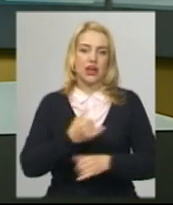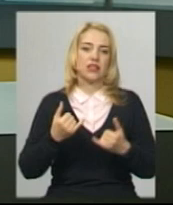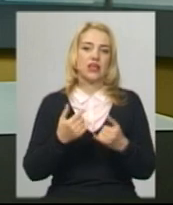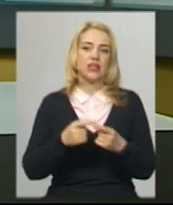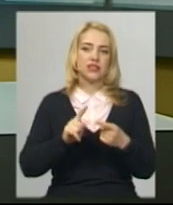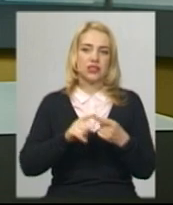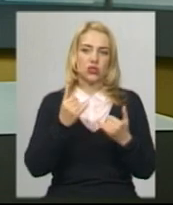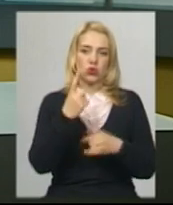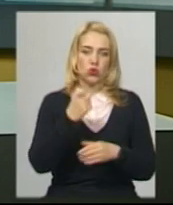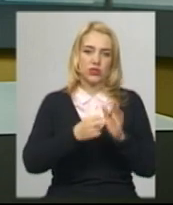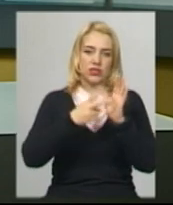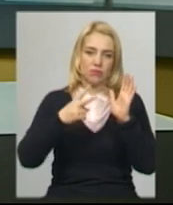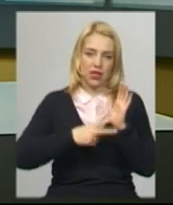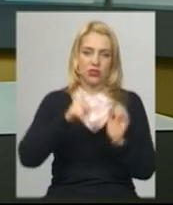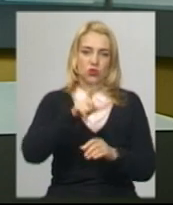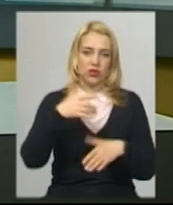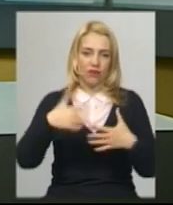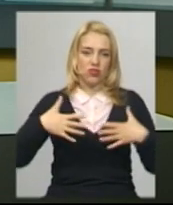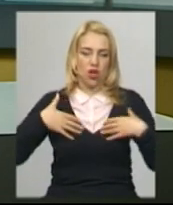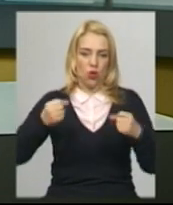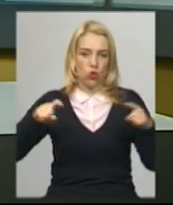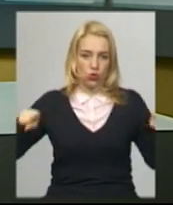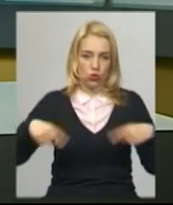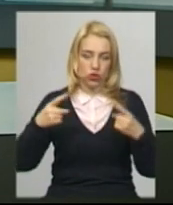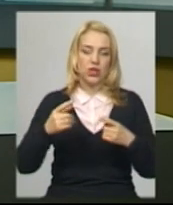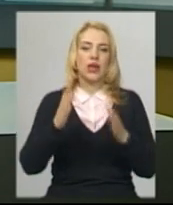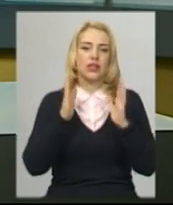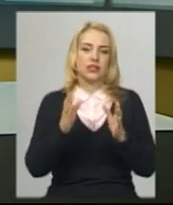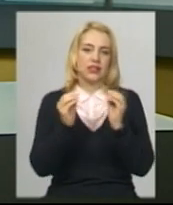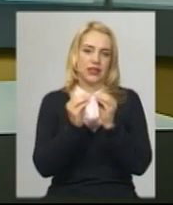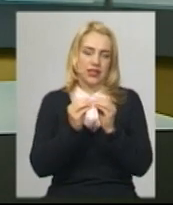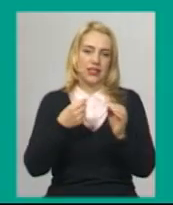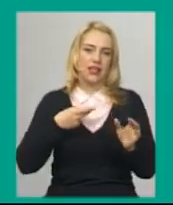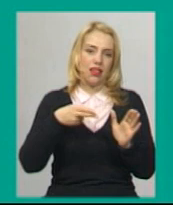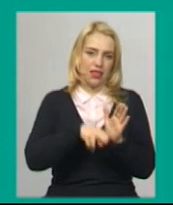-19 117 осіб одужали та маємо 10 летальних випадків.